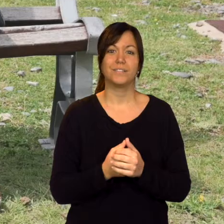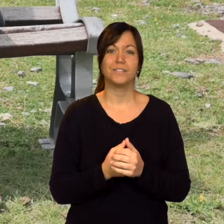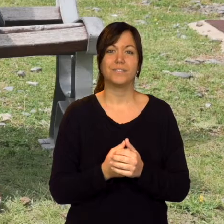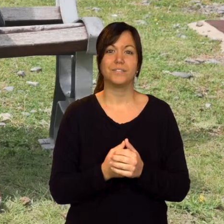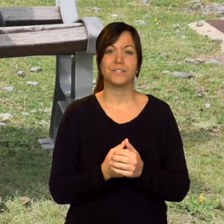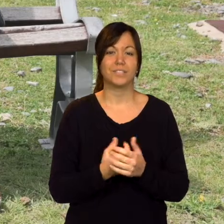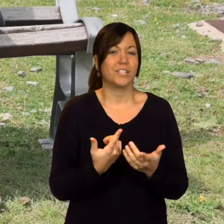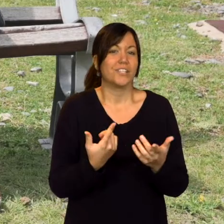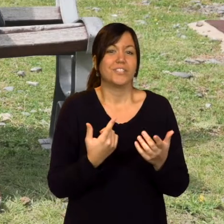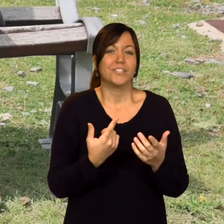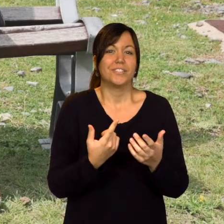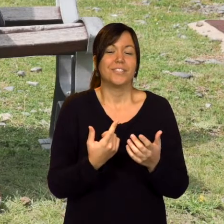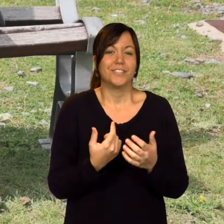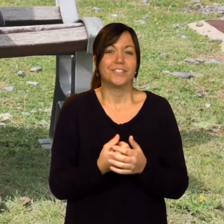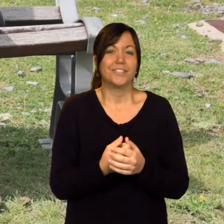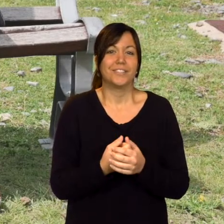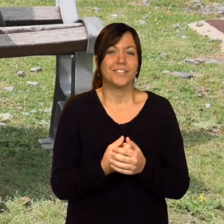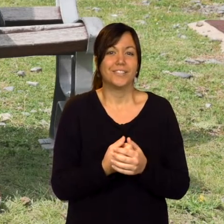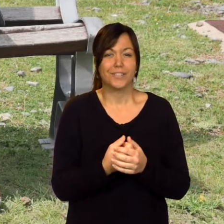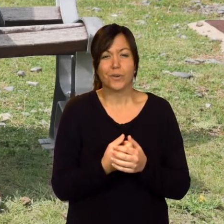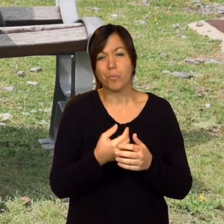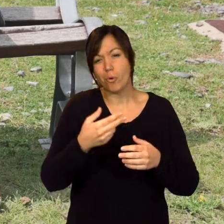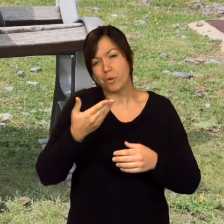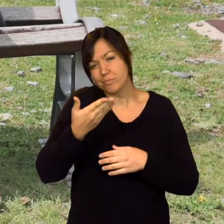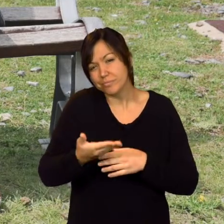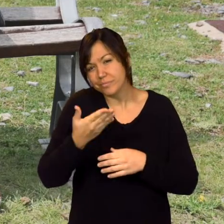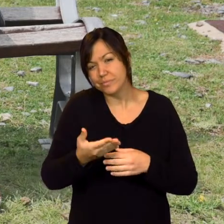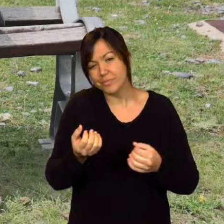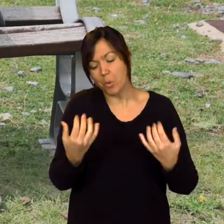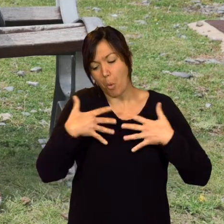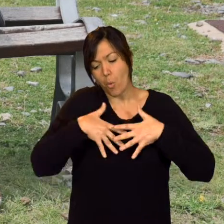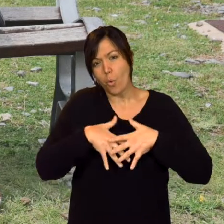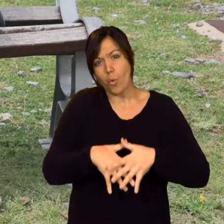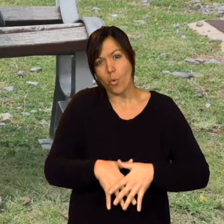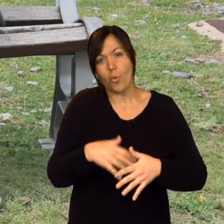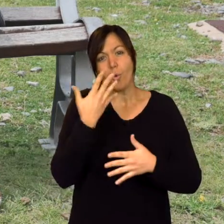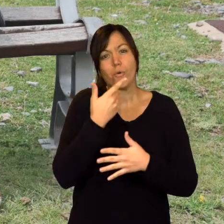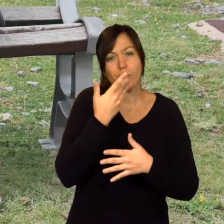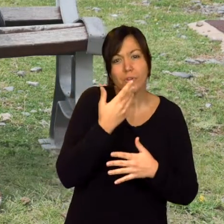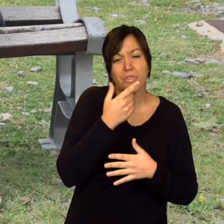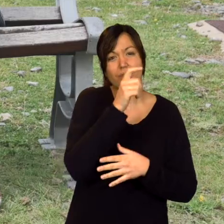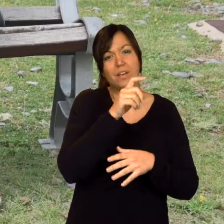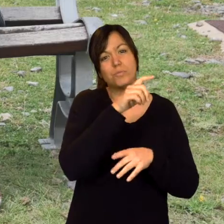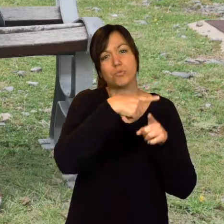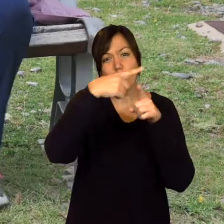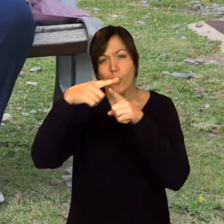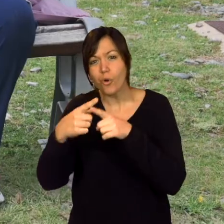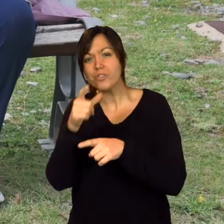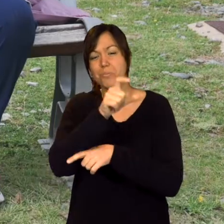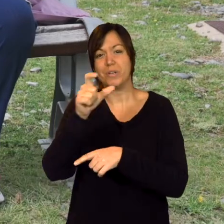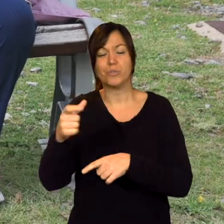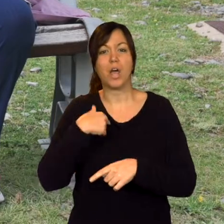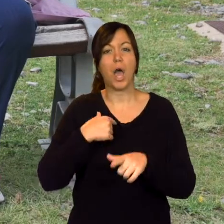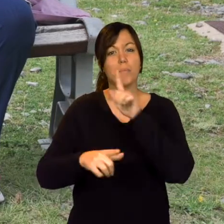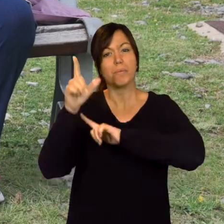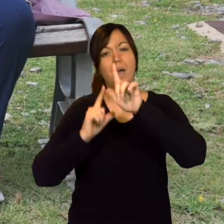Sobre una cosa que t'importa molt i coneixes coses, coneixes gent. A mi